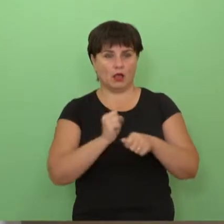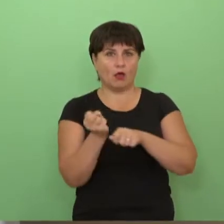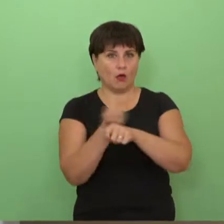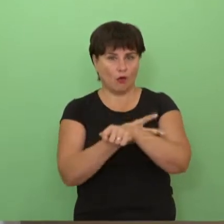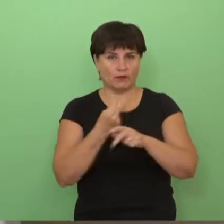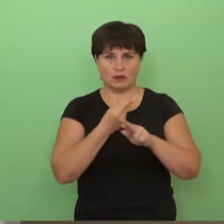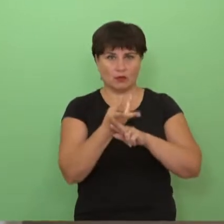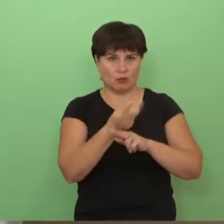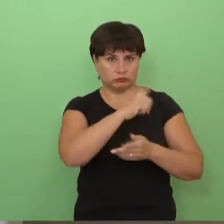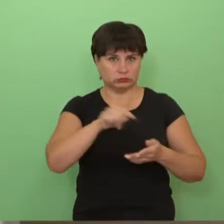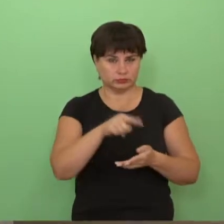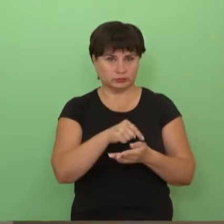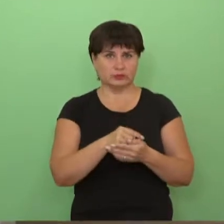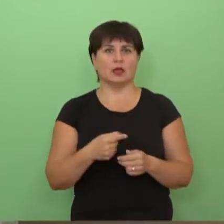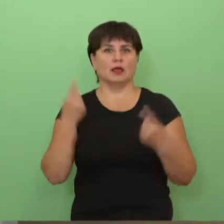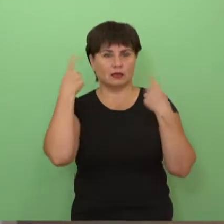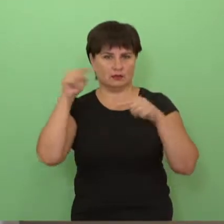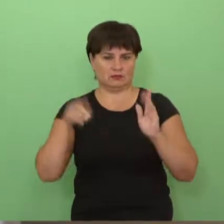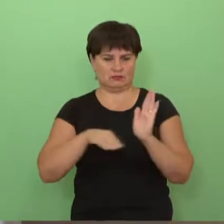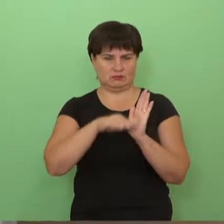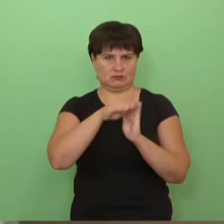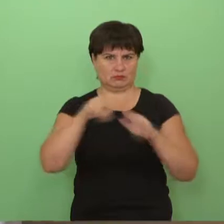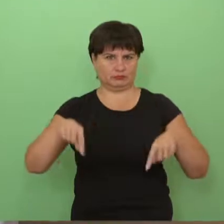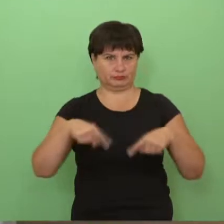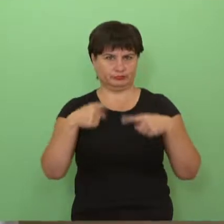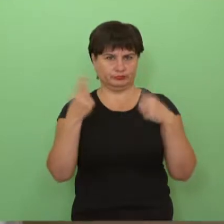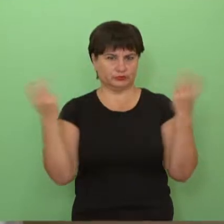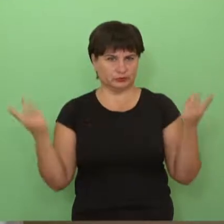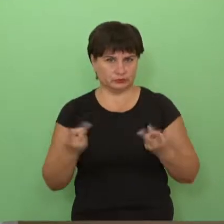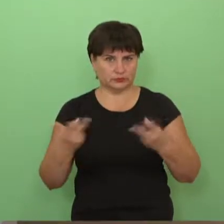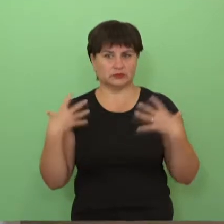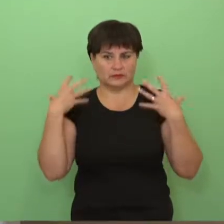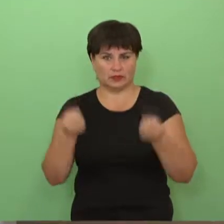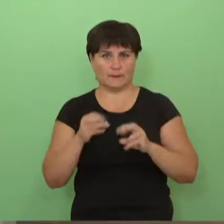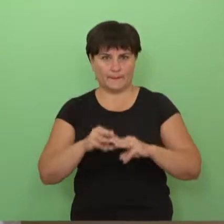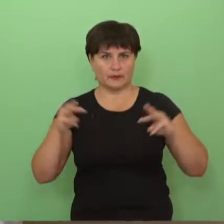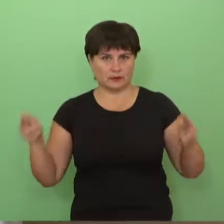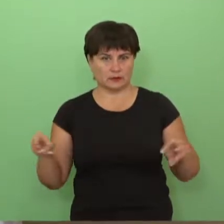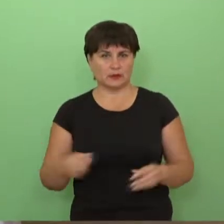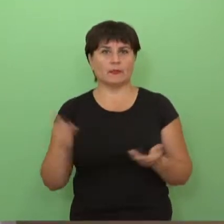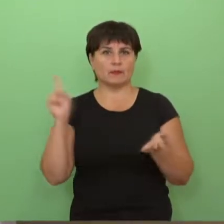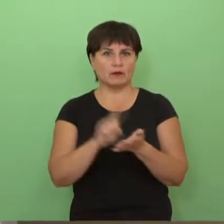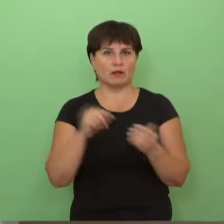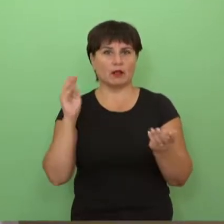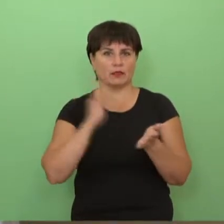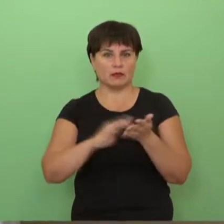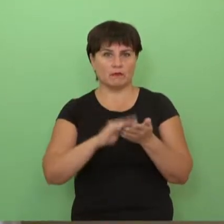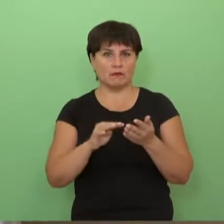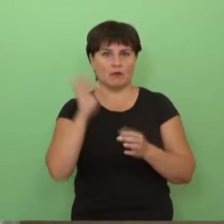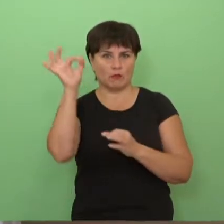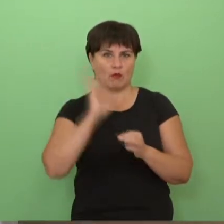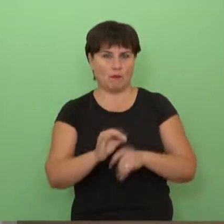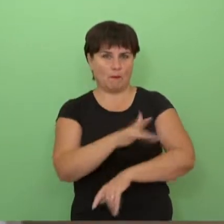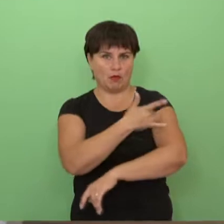ligonė, be abejo iškelti kiti reikalavimai yra. Seikatos ministerijos turime vykdyti apie 90 procentų